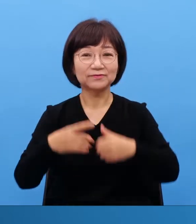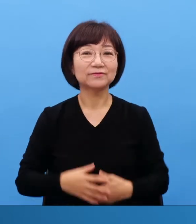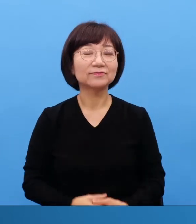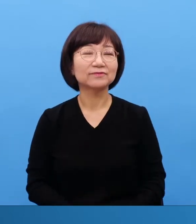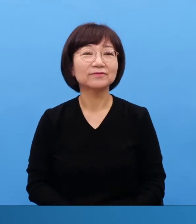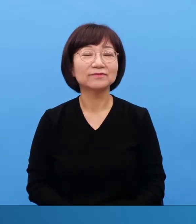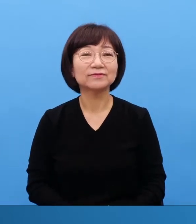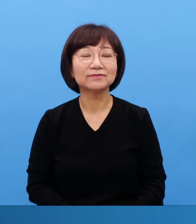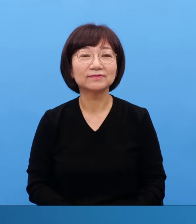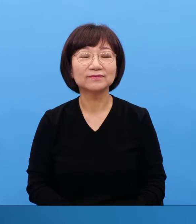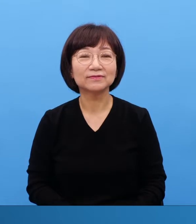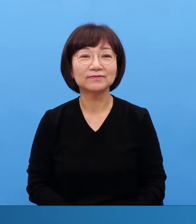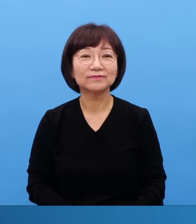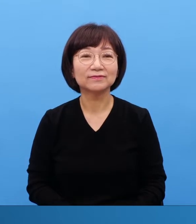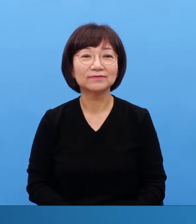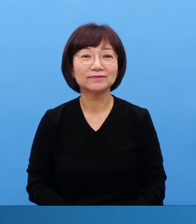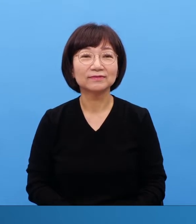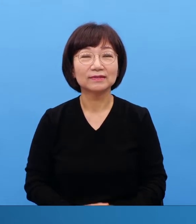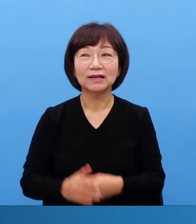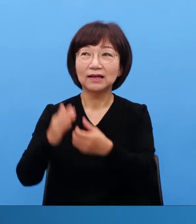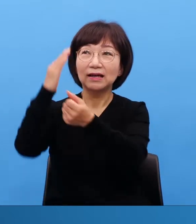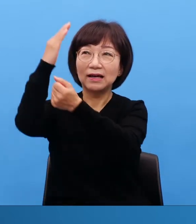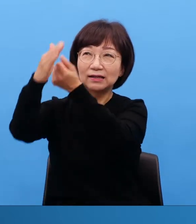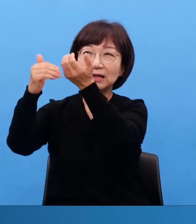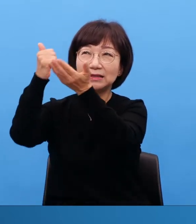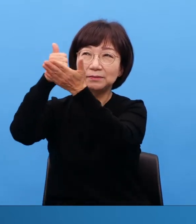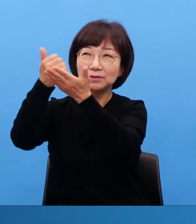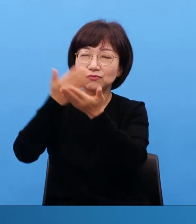하나님이 최고로 쓰신 사람 세 명 골라볼게요